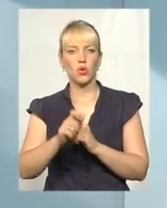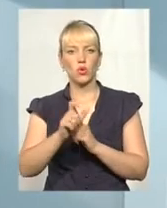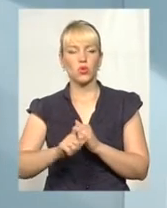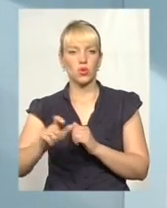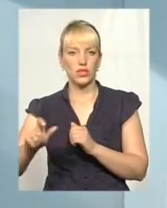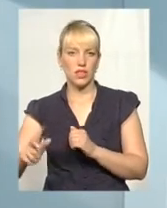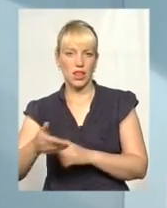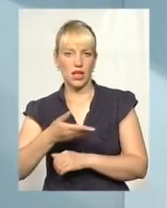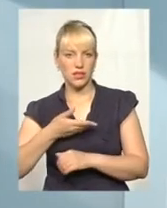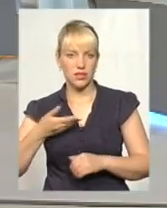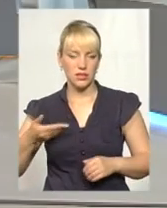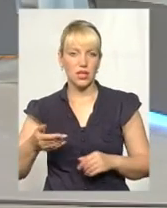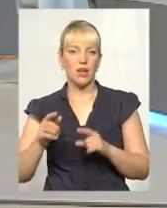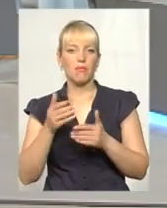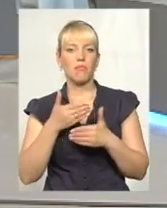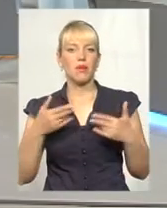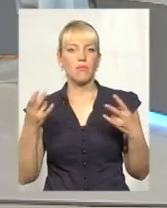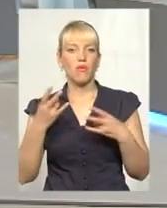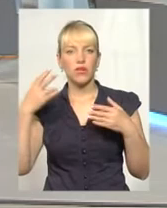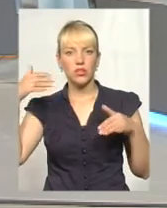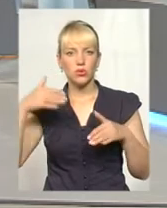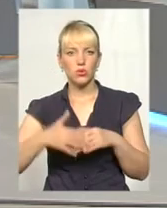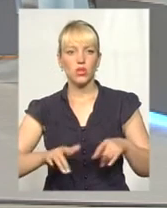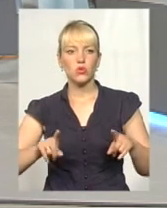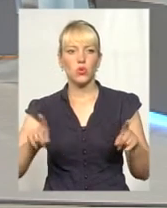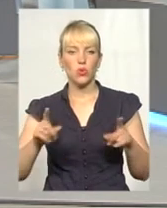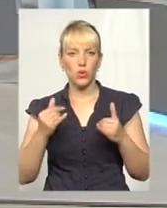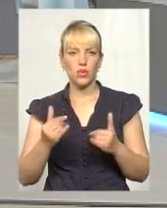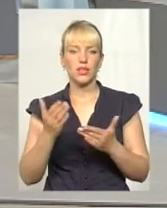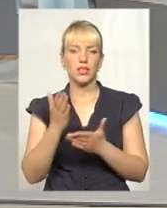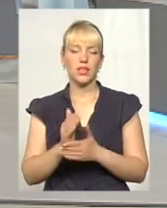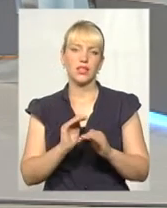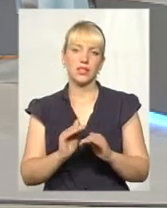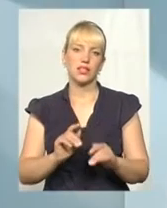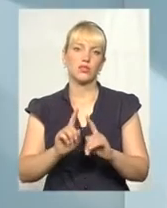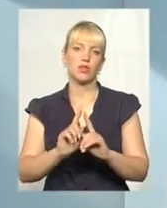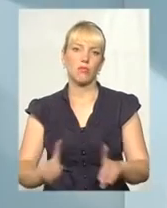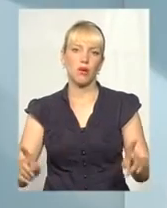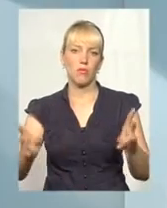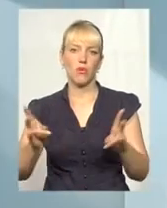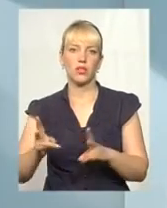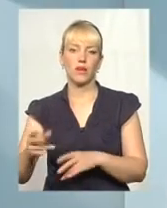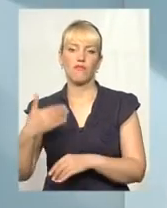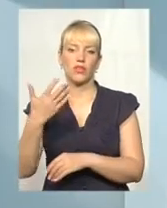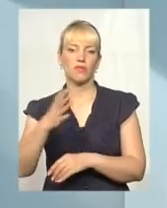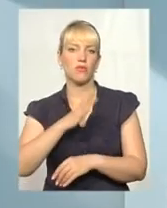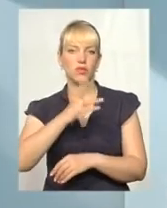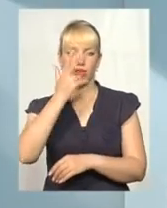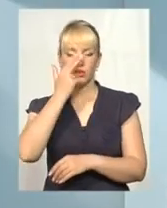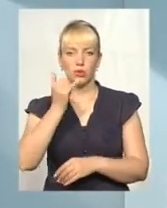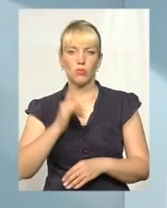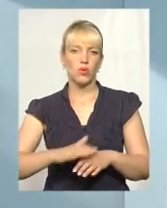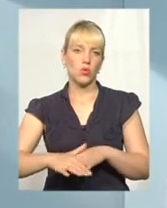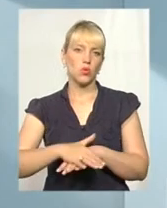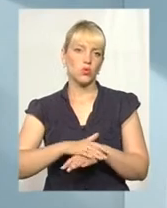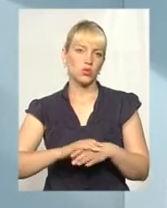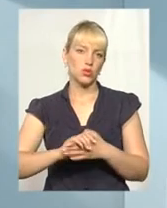Ми повинні розуміти, що на сьогодні є діти з особливими потребами. І вони повинні бути адаптовані в суспільство.